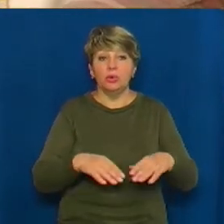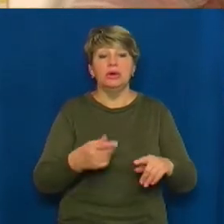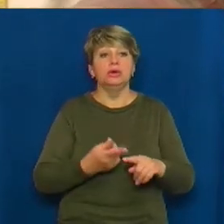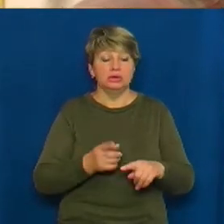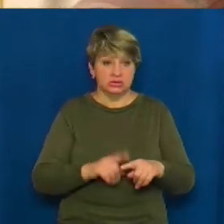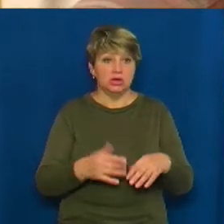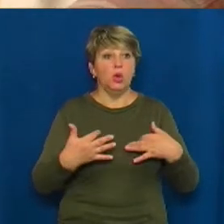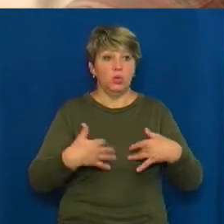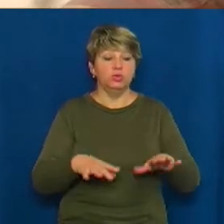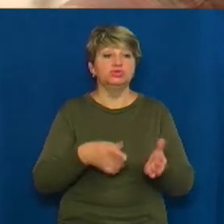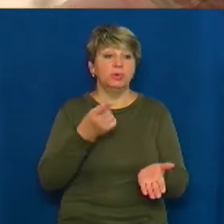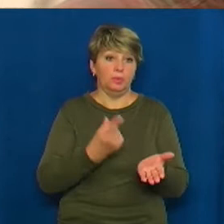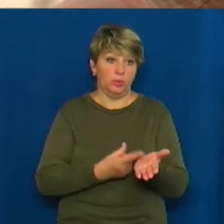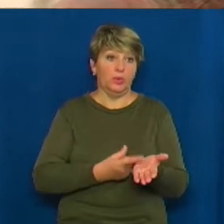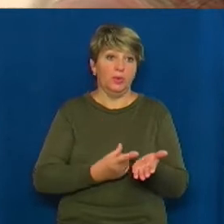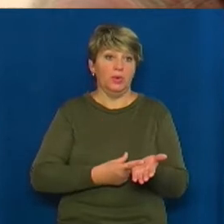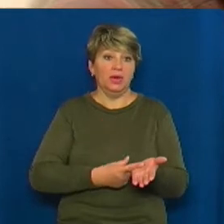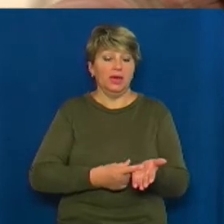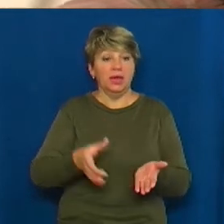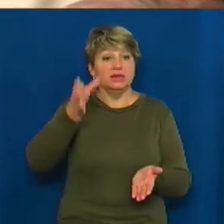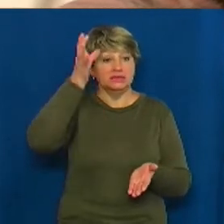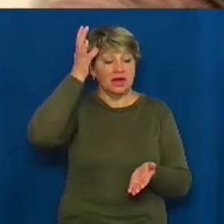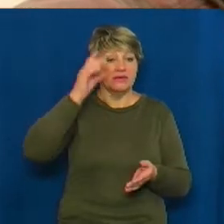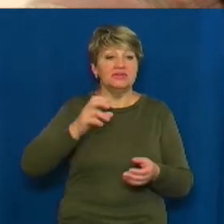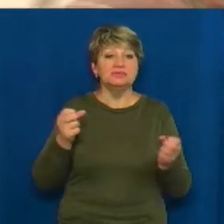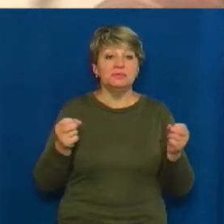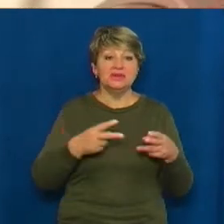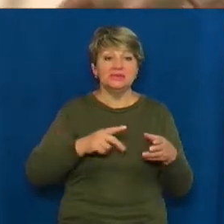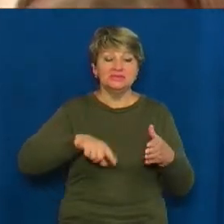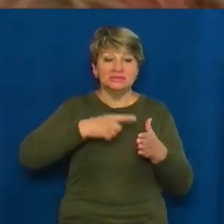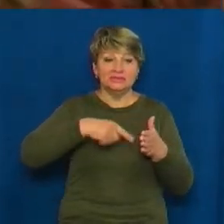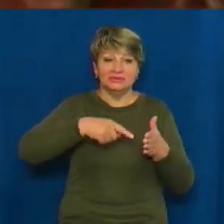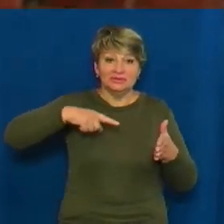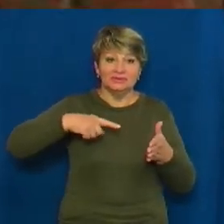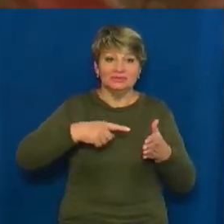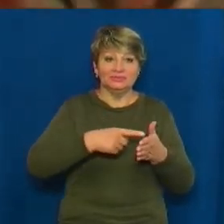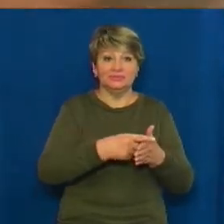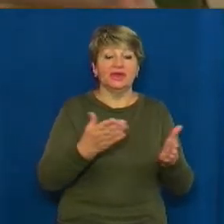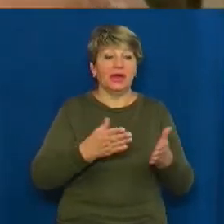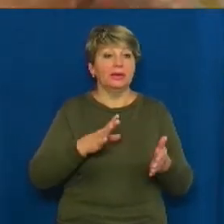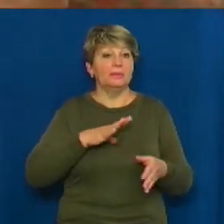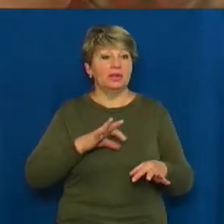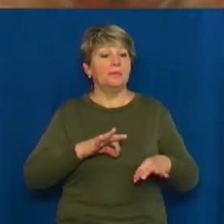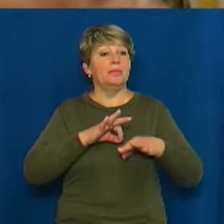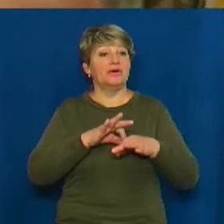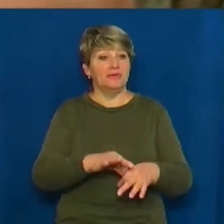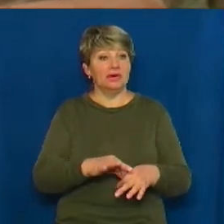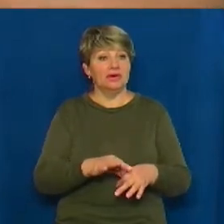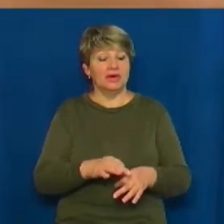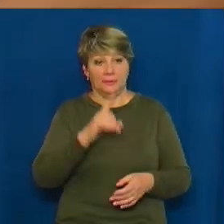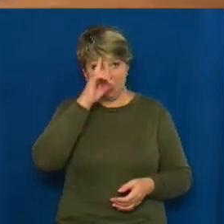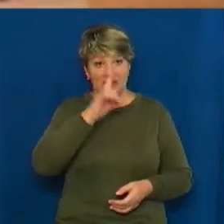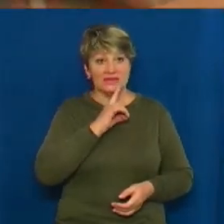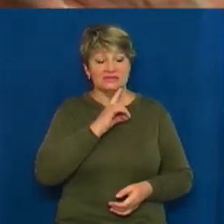такі наукові сверління, які тут проводилися місяць тому назад,